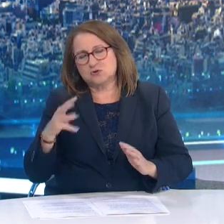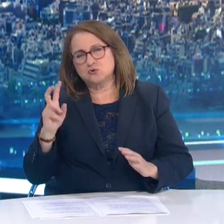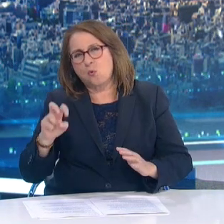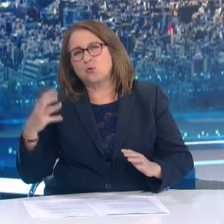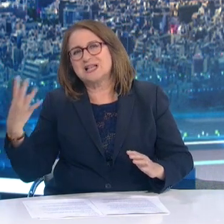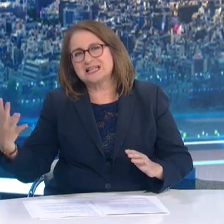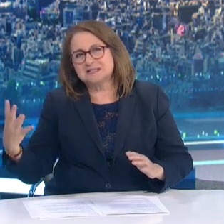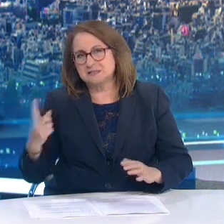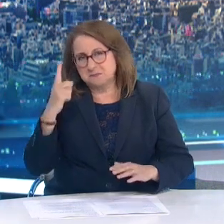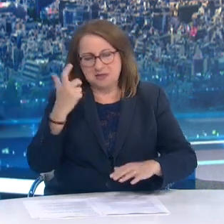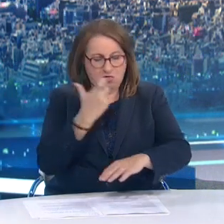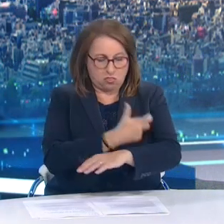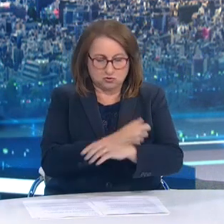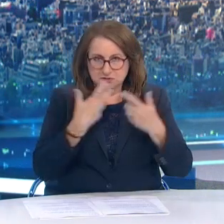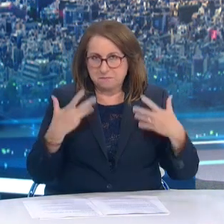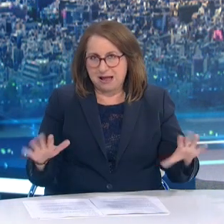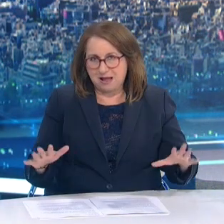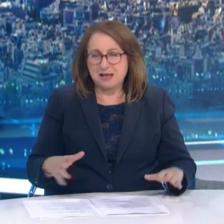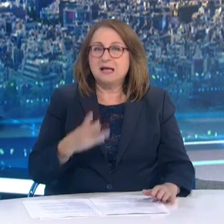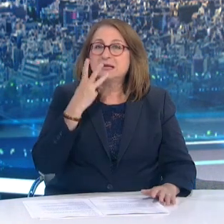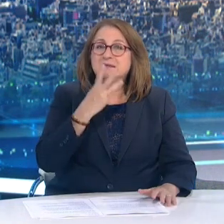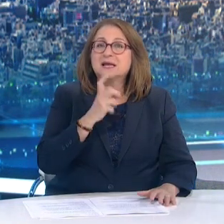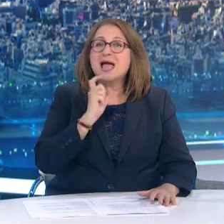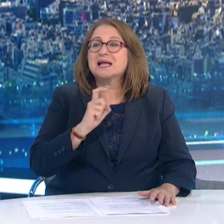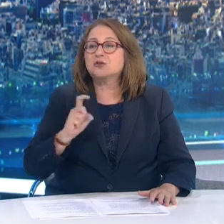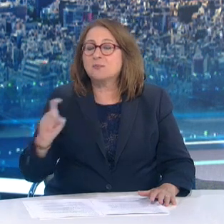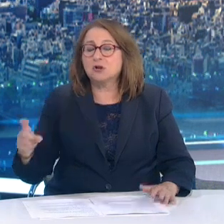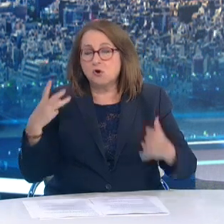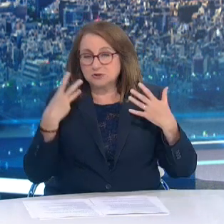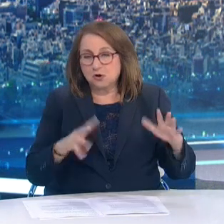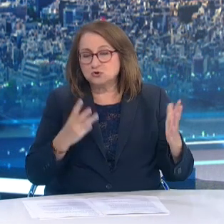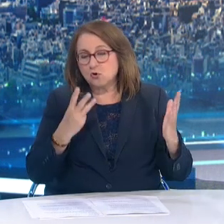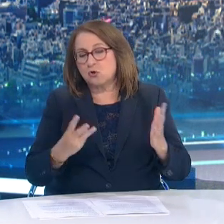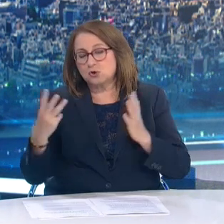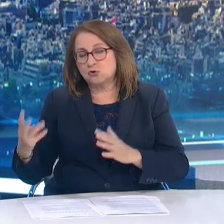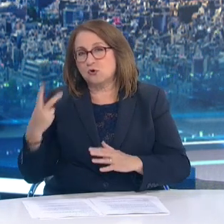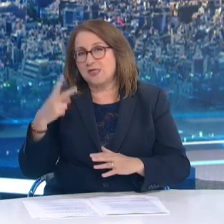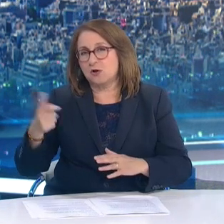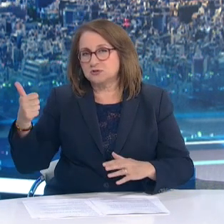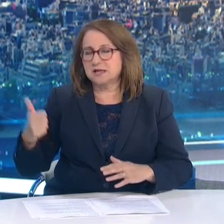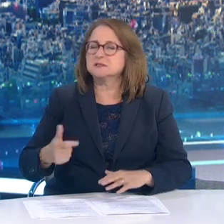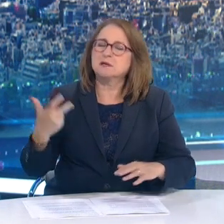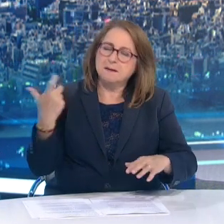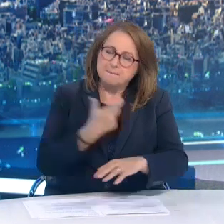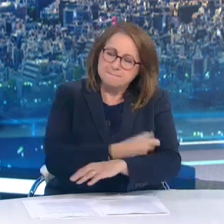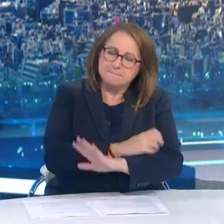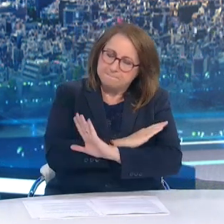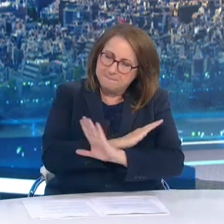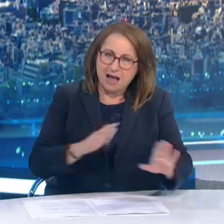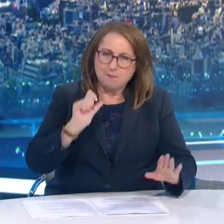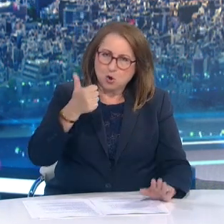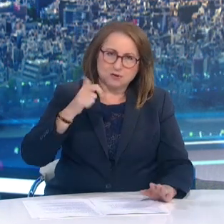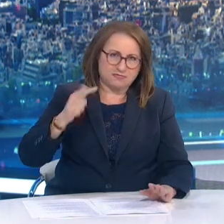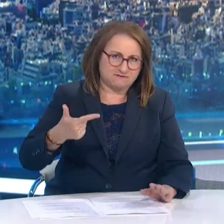Και από αυτούς 3.788.906 πολίτες είναι πλήρως εμβολιασμένοι Αυτό σημαίνει ότι στο